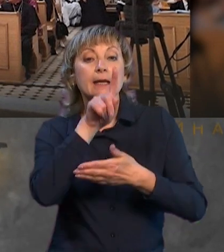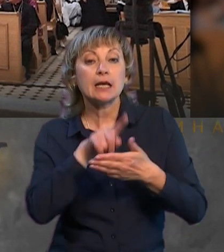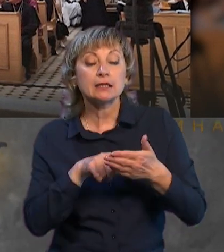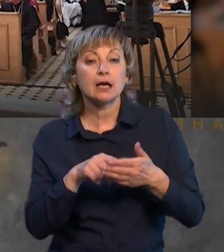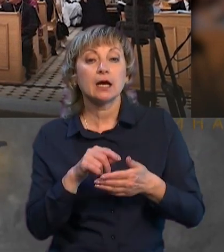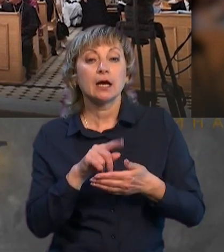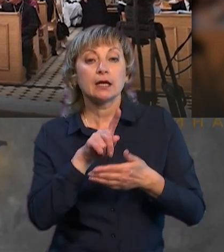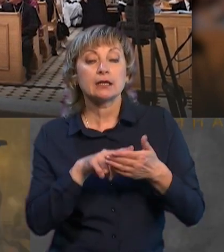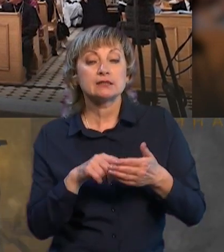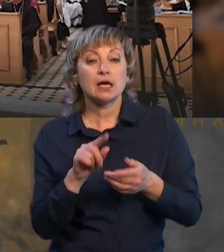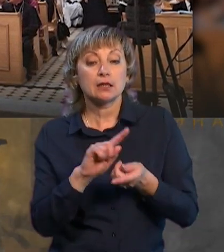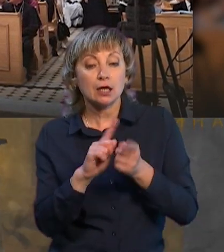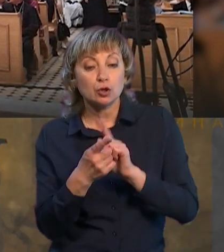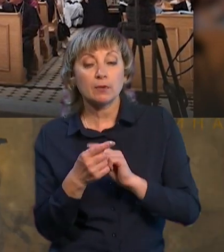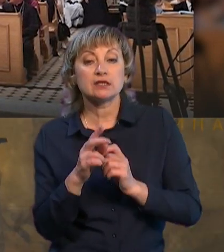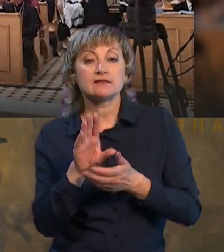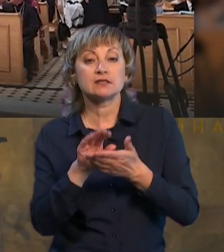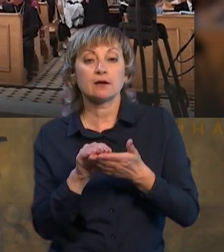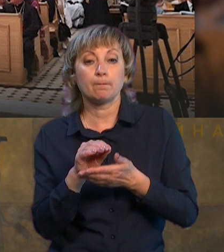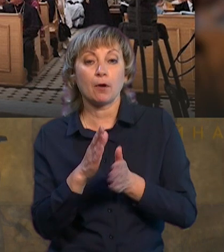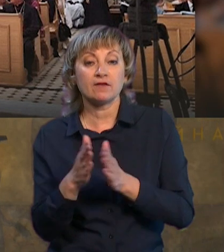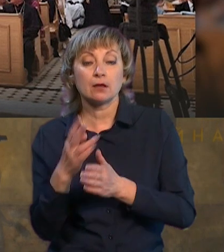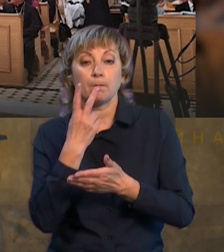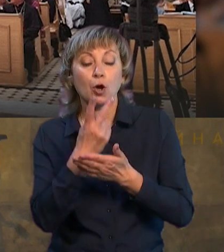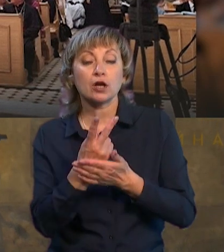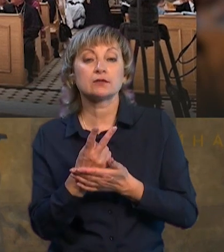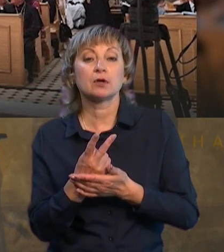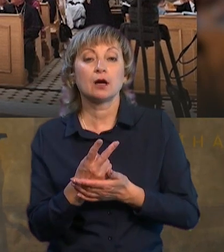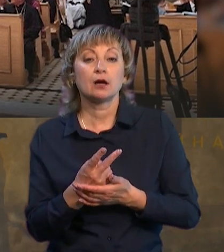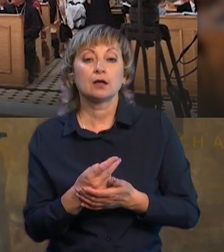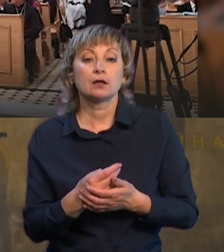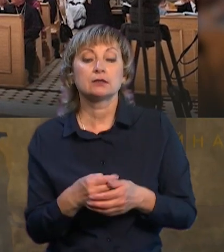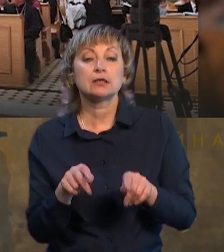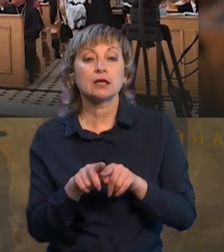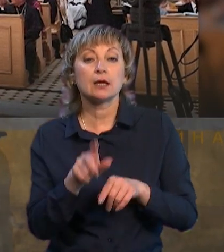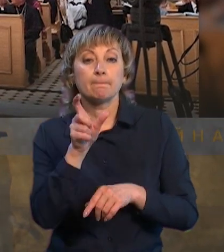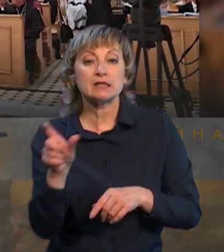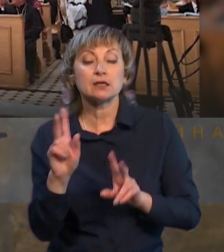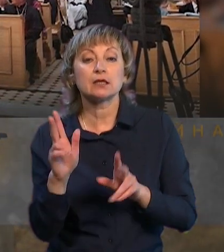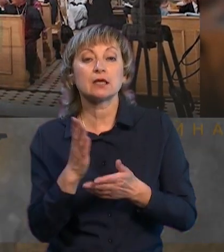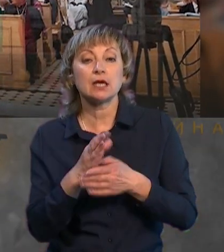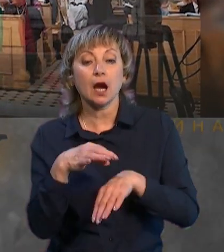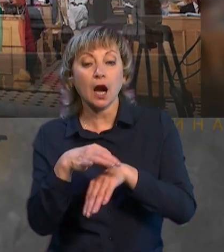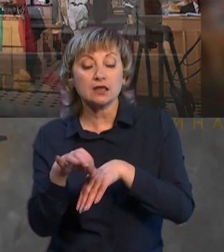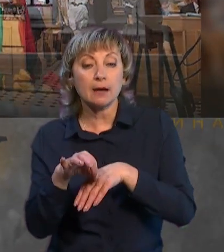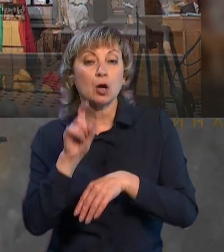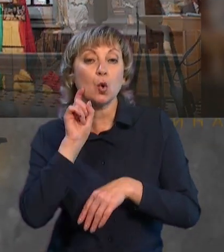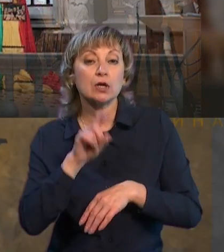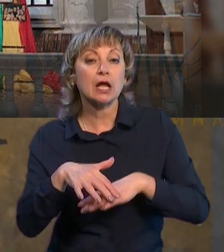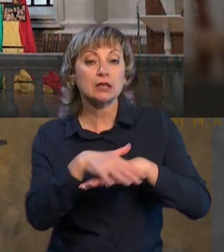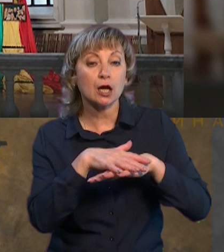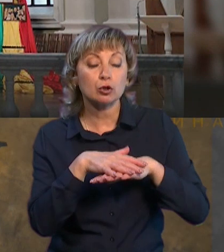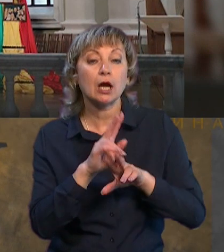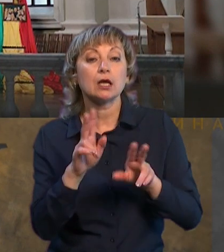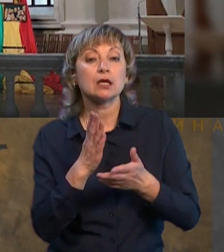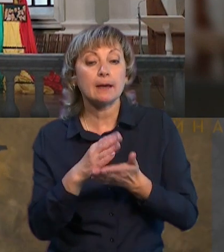християнський. Натомість, як в зірці поведінки, він продемонстрував таких персон, які є котами, скажімо, українського народу, які